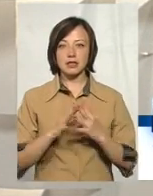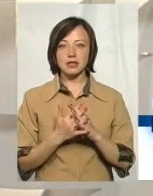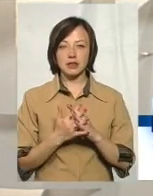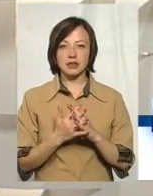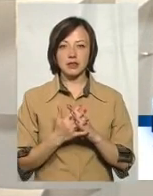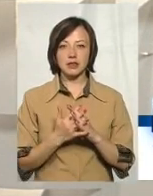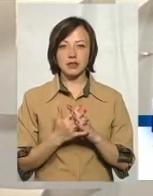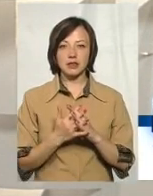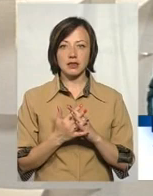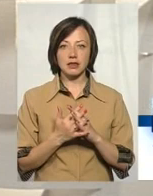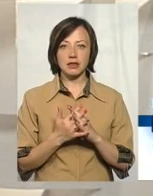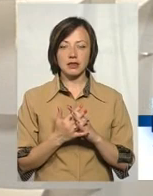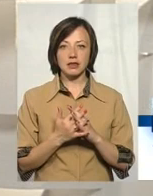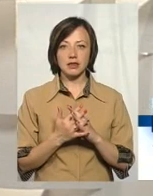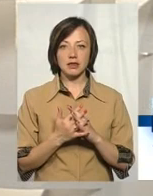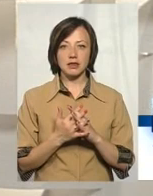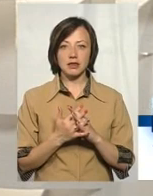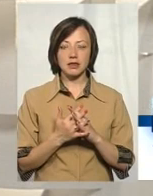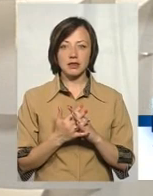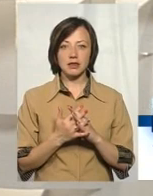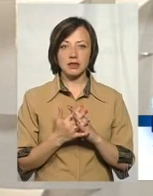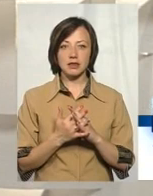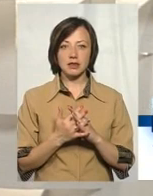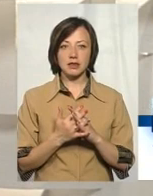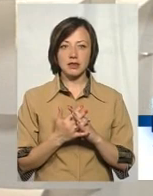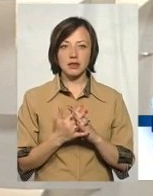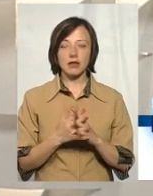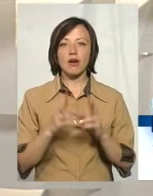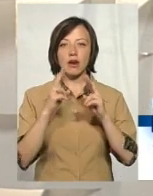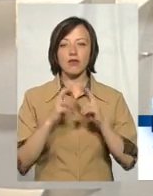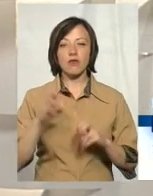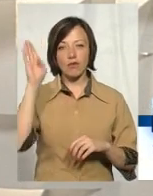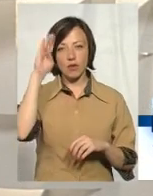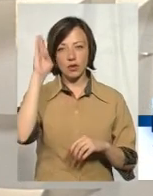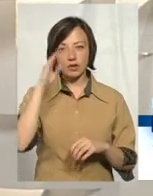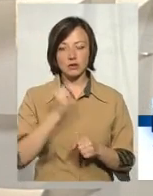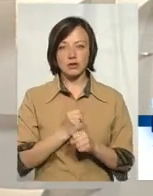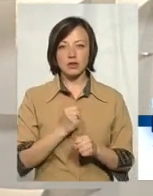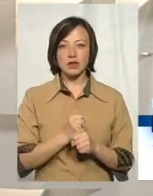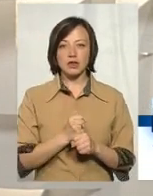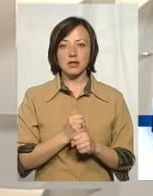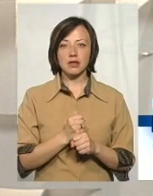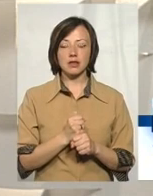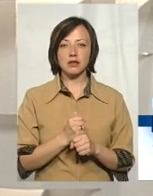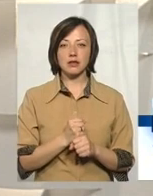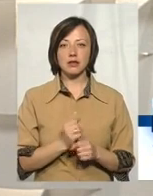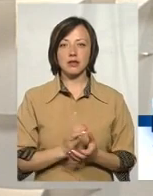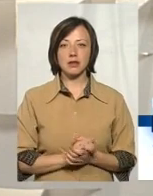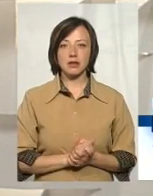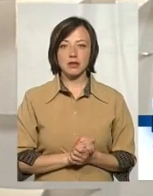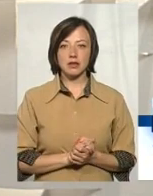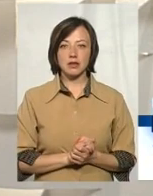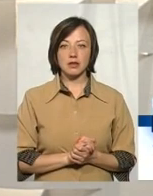впустили. Я хочу зробити аналит води. Дякую, може, куди я буду ввратити, скільки це вже в